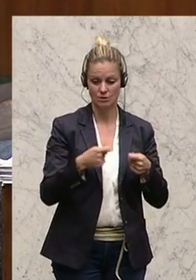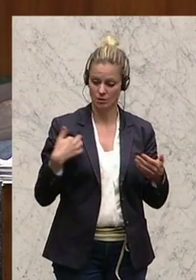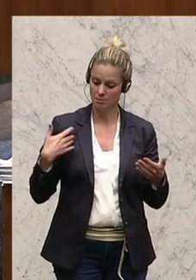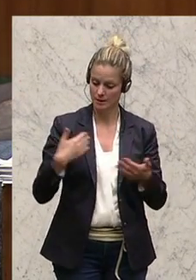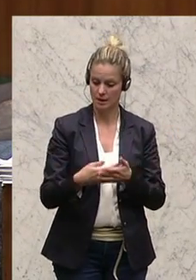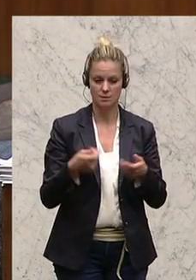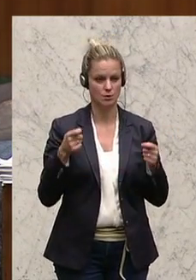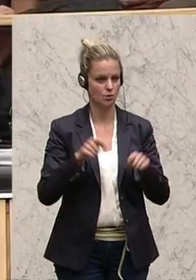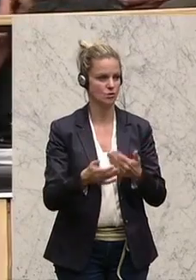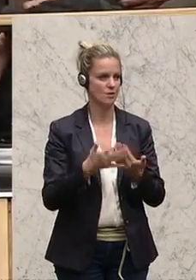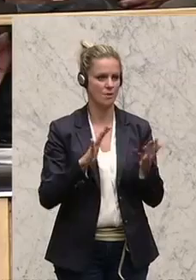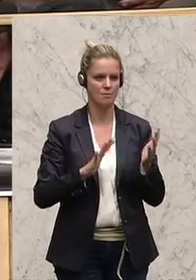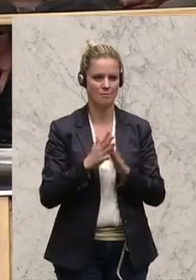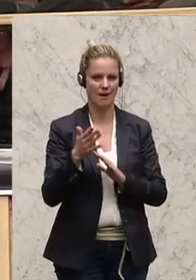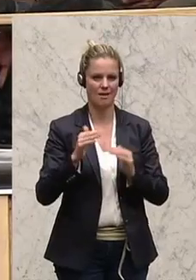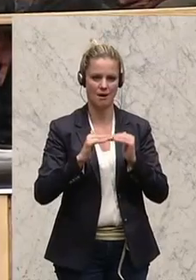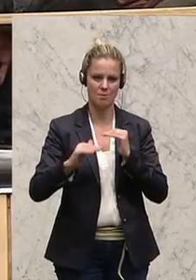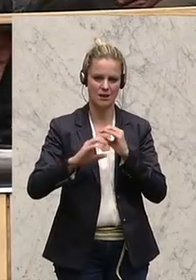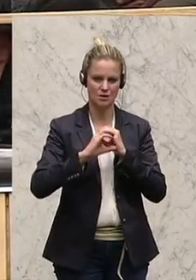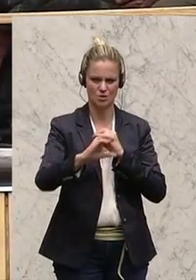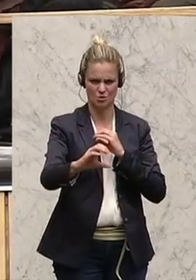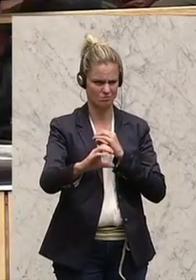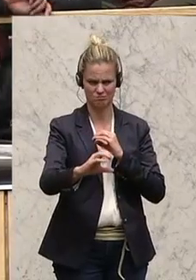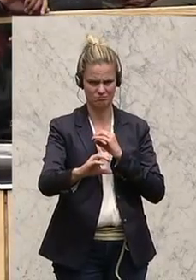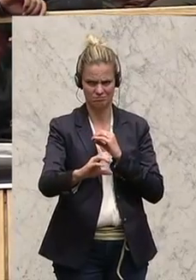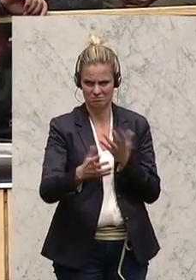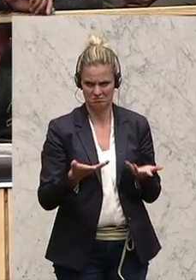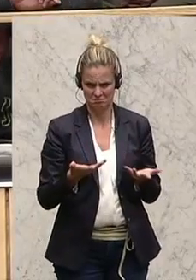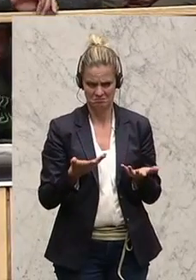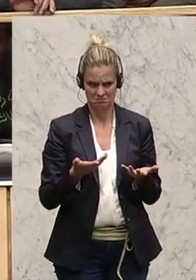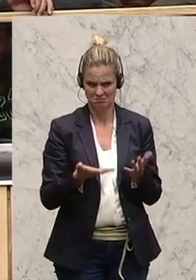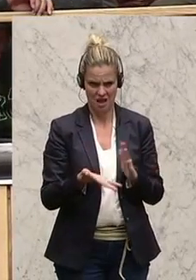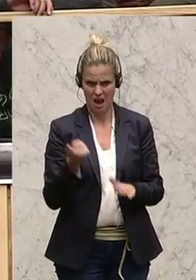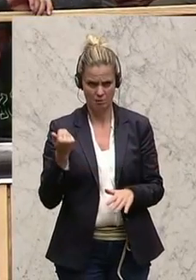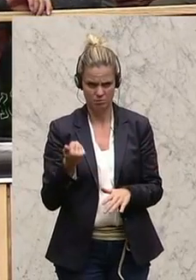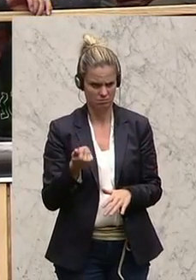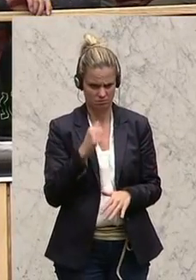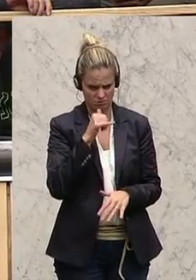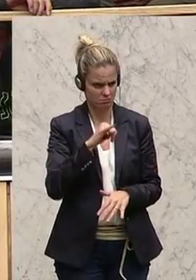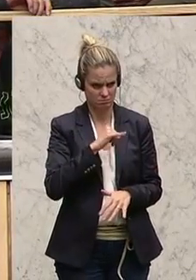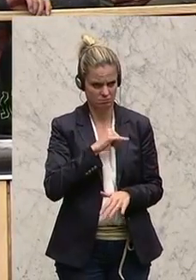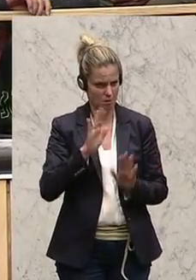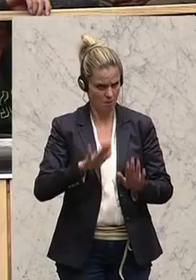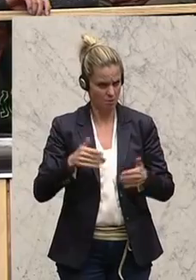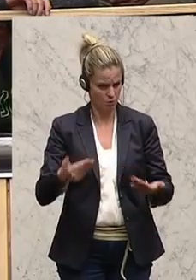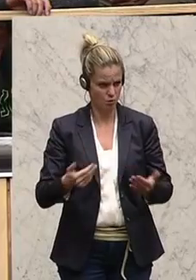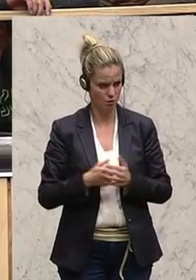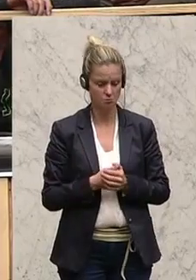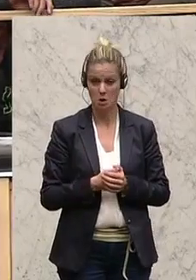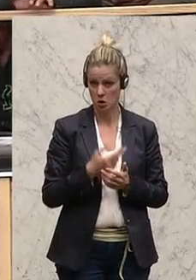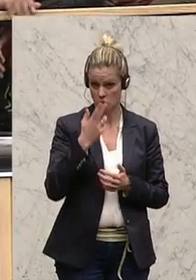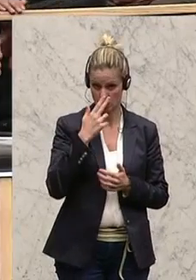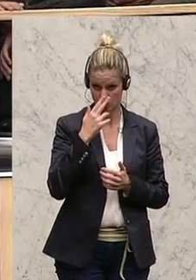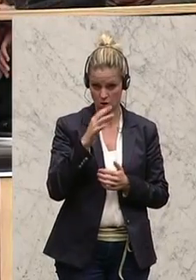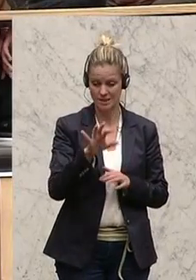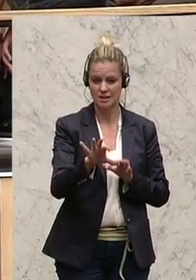wurden, der Brenner Basistunnel wurde erwähnt, überhaupt nicht in Frage stelle. Also auch hier haben wir so ein Problem offensichtlich der selektiven